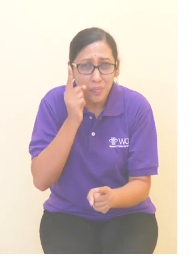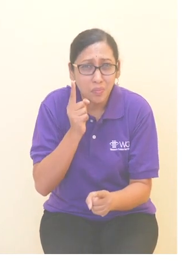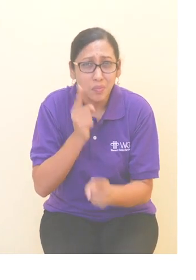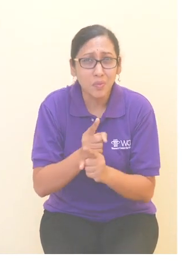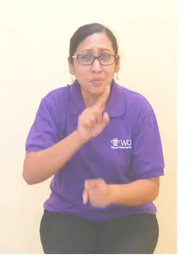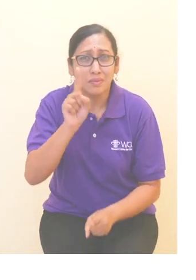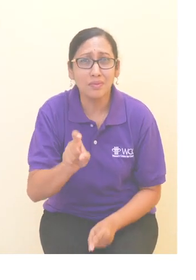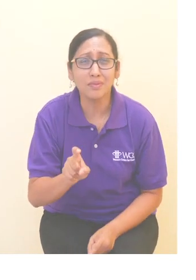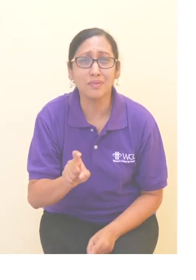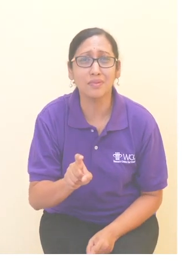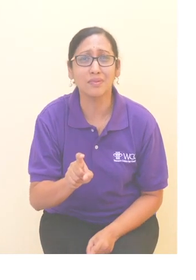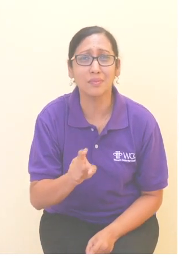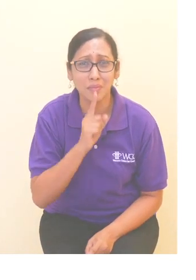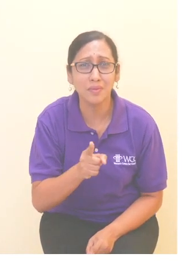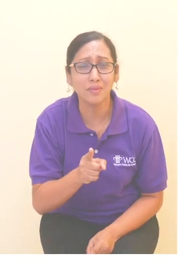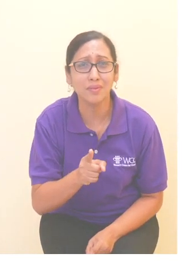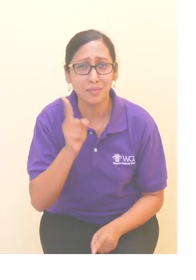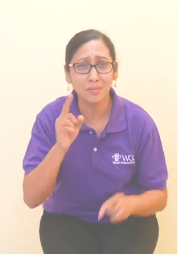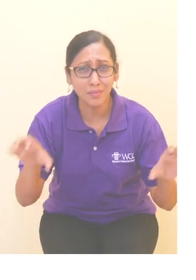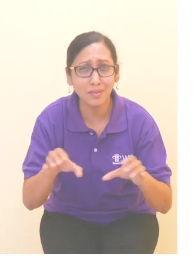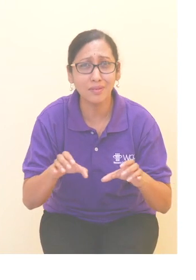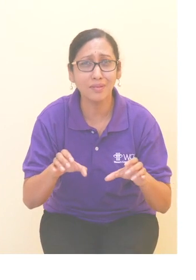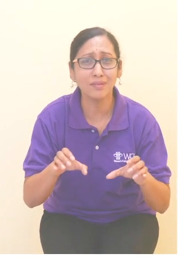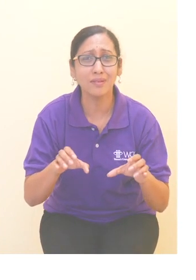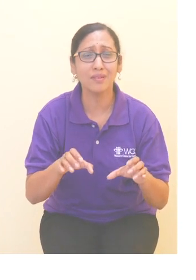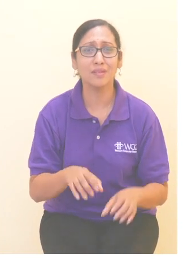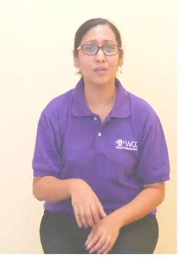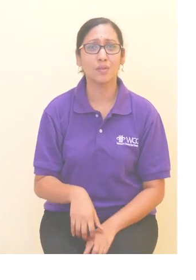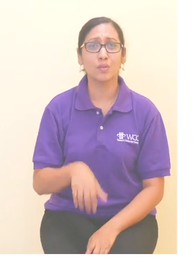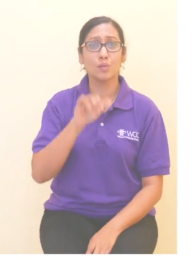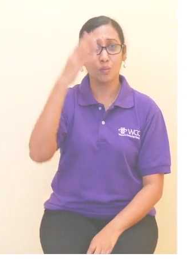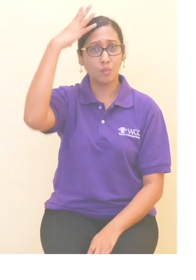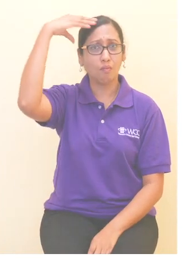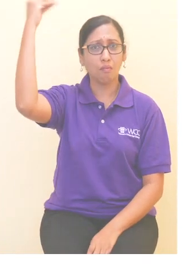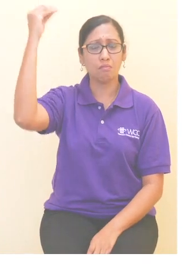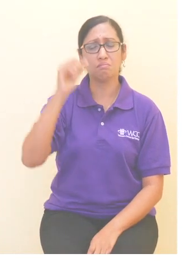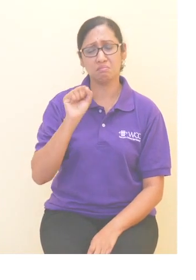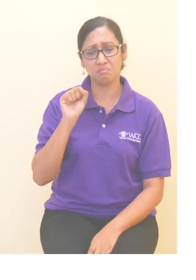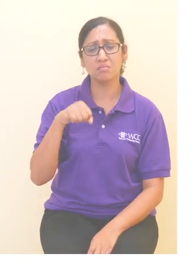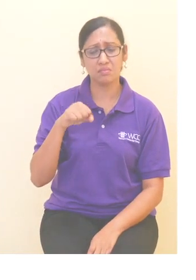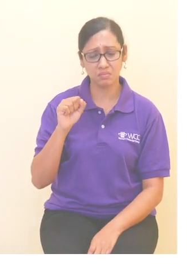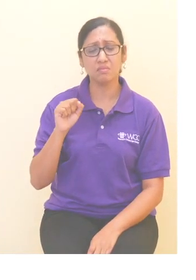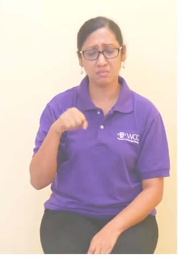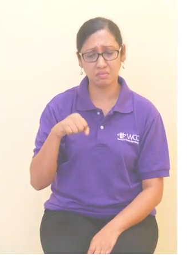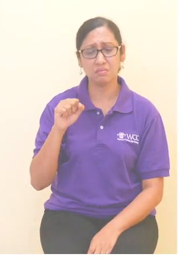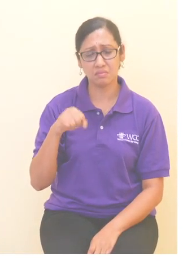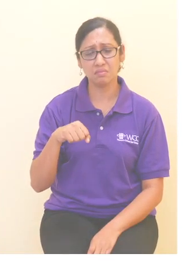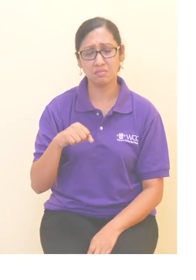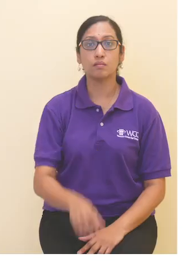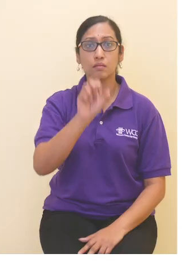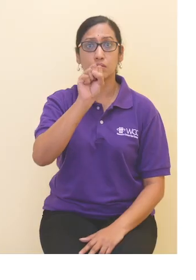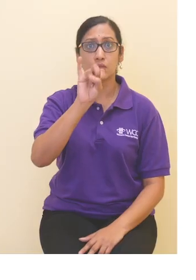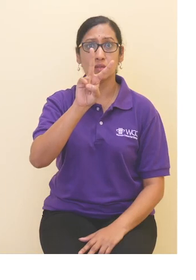bertanya, Betulkah Yusri? Dia buat benda-benda tak elok kat kau. Yusri menganggup.